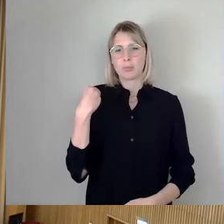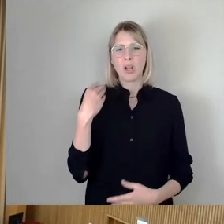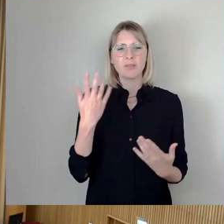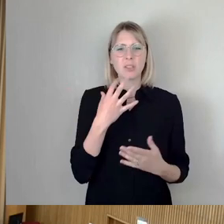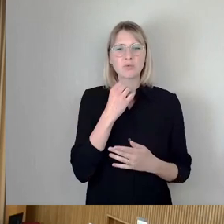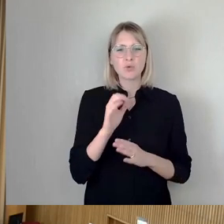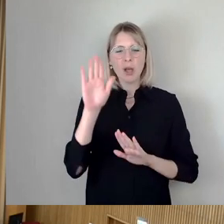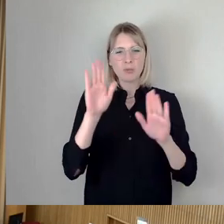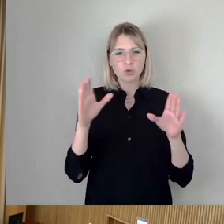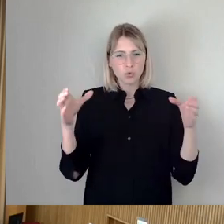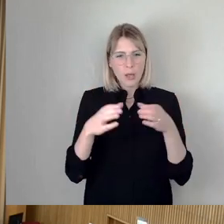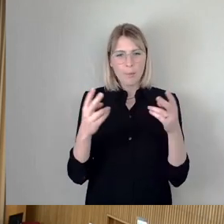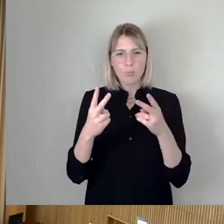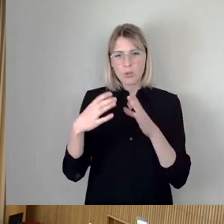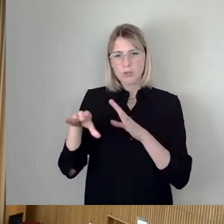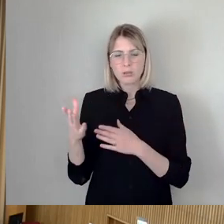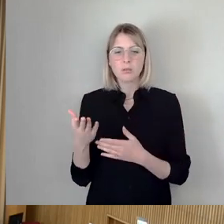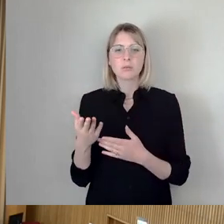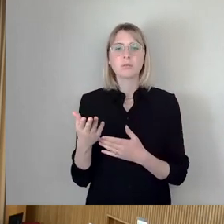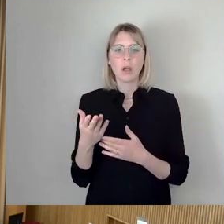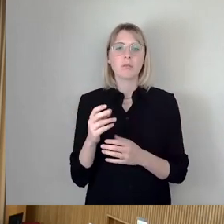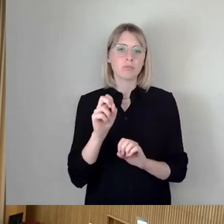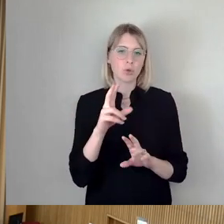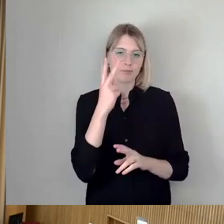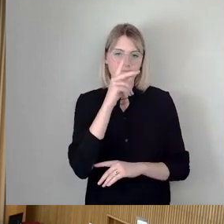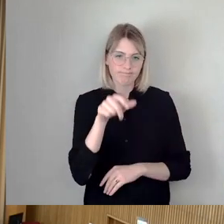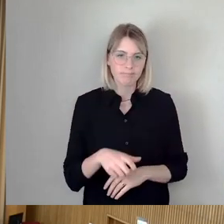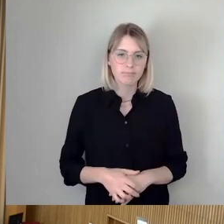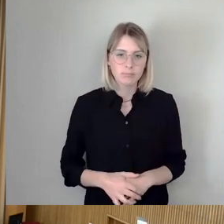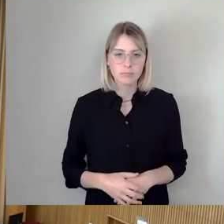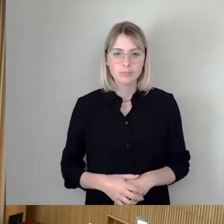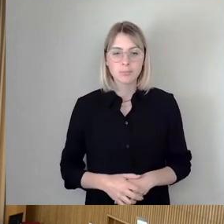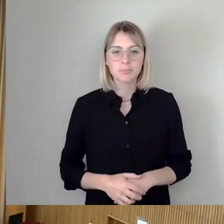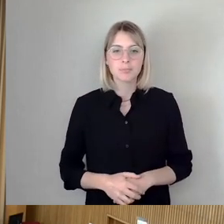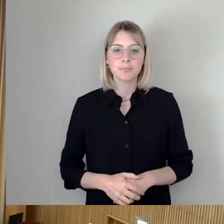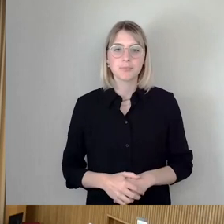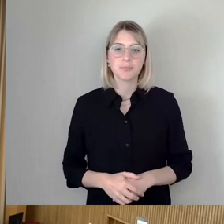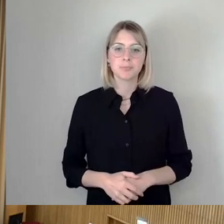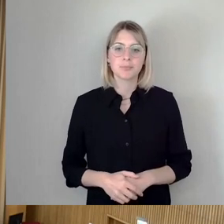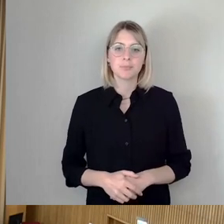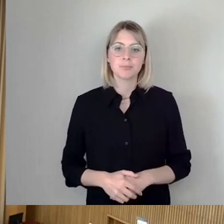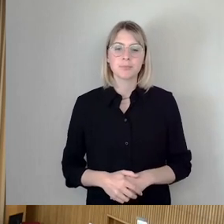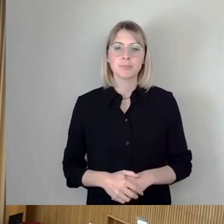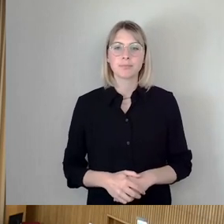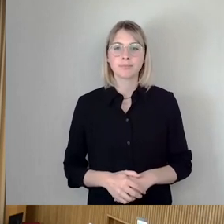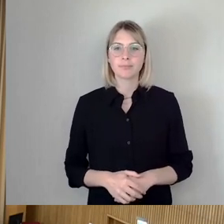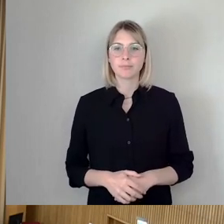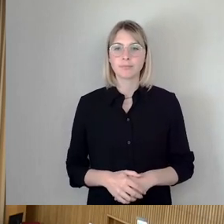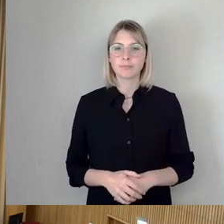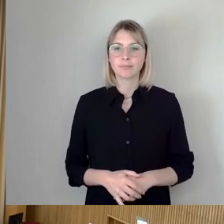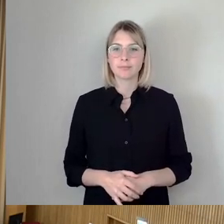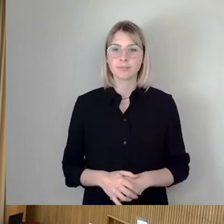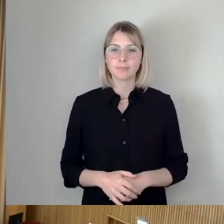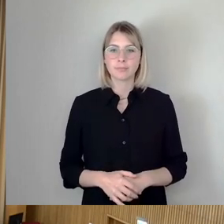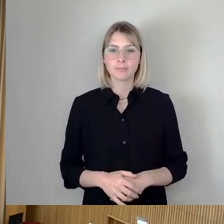als komplex? Okay, also in zwei Abbildungen. Gut, verstanden. So, dann habe ich den Blick in den